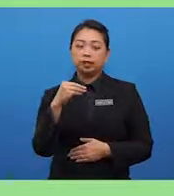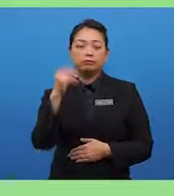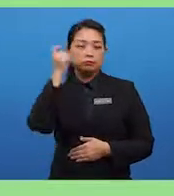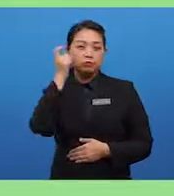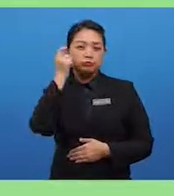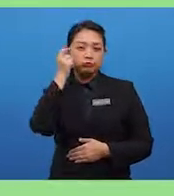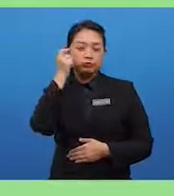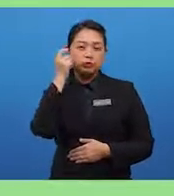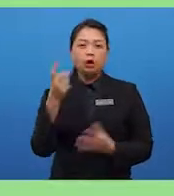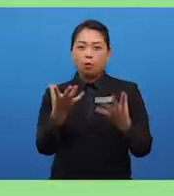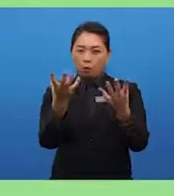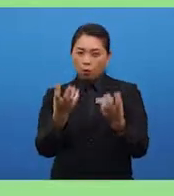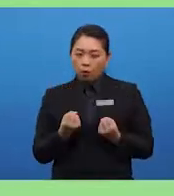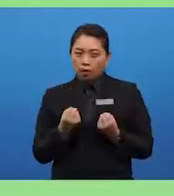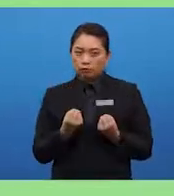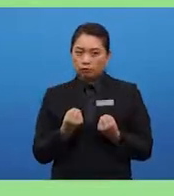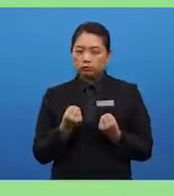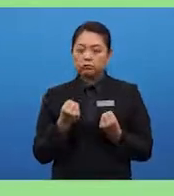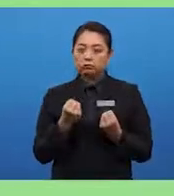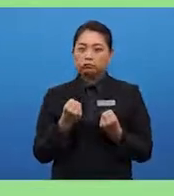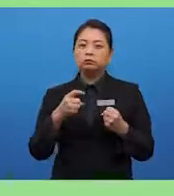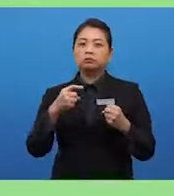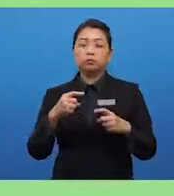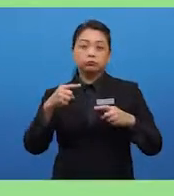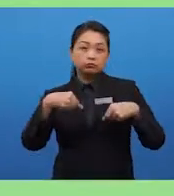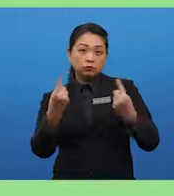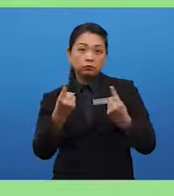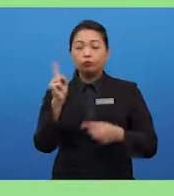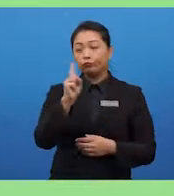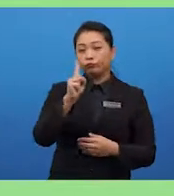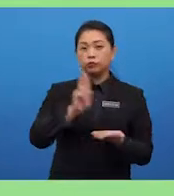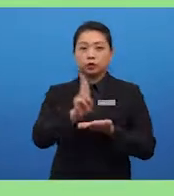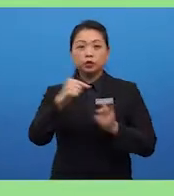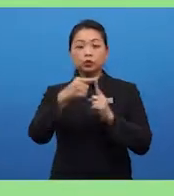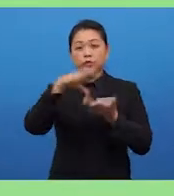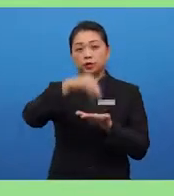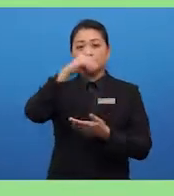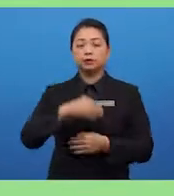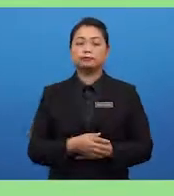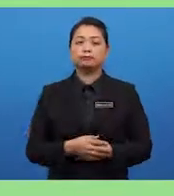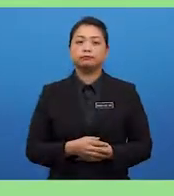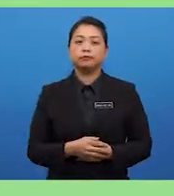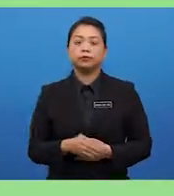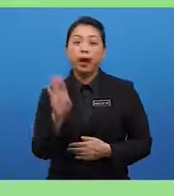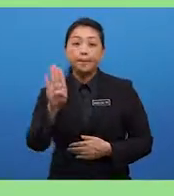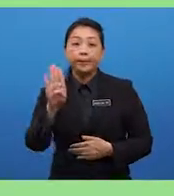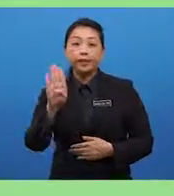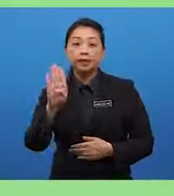deciding on a university to study. Now, as candidate B,